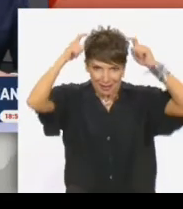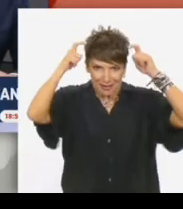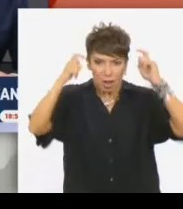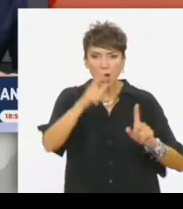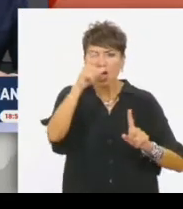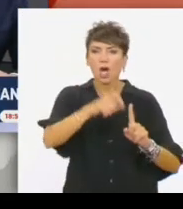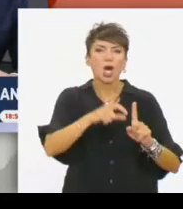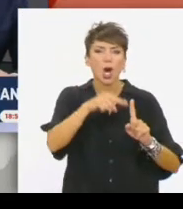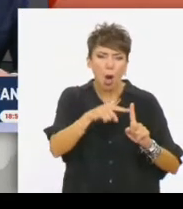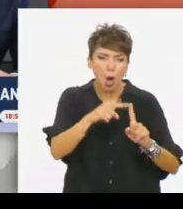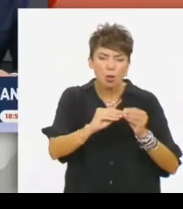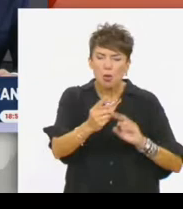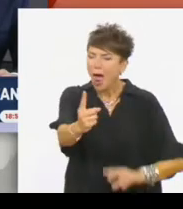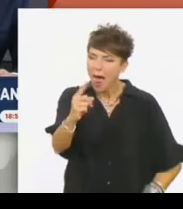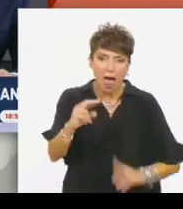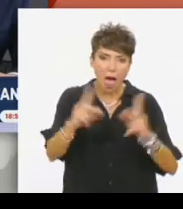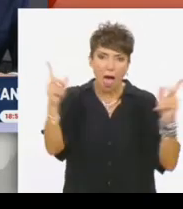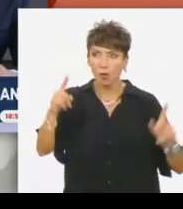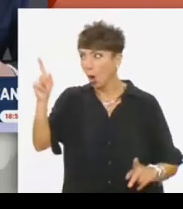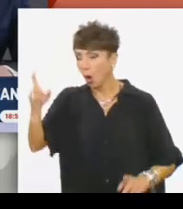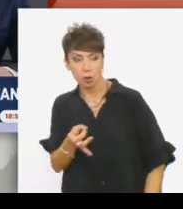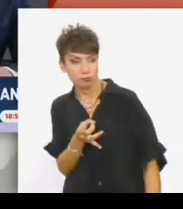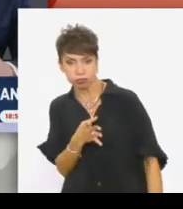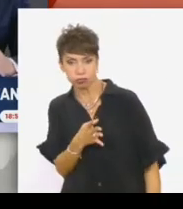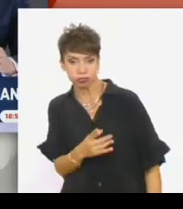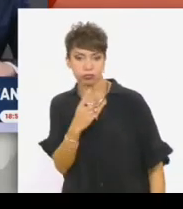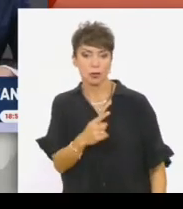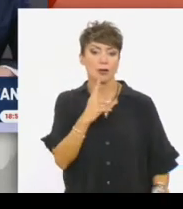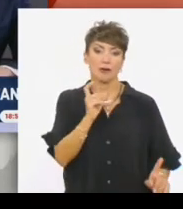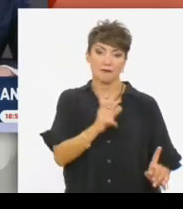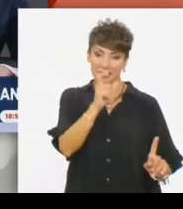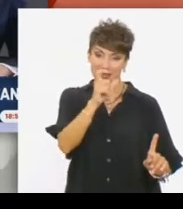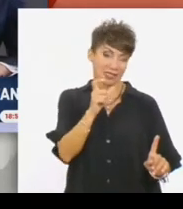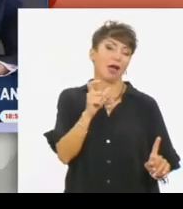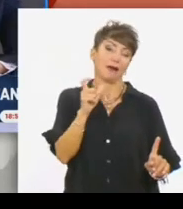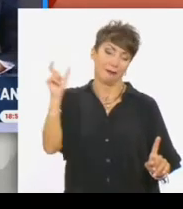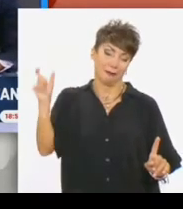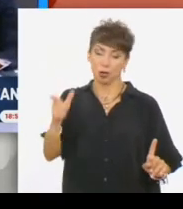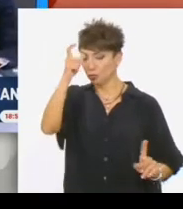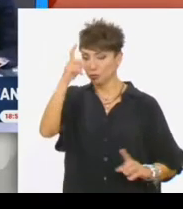ότι είναι ο μεγαλύτερος, ο νούμερο 1, εχθρός σε δύο και πολλά χρόνια του Ερντογάν και για εκείνον υπεύθυνος για το πραξικόπημα.